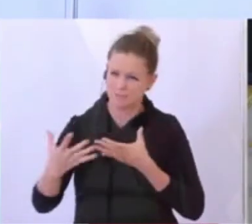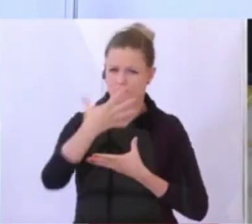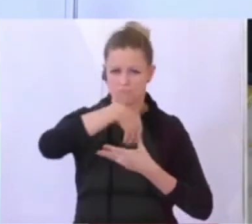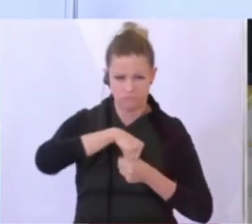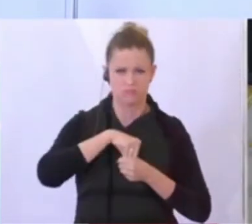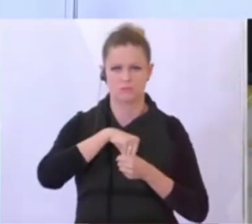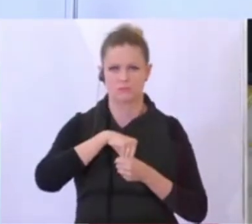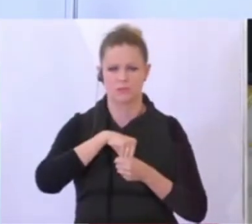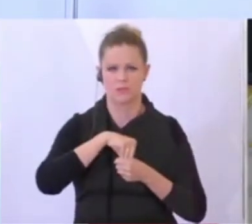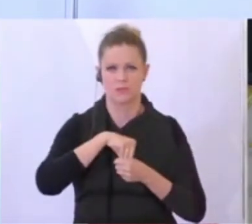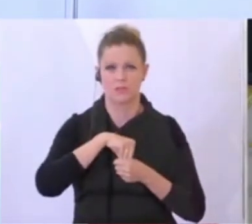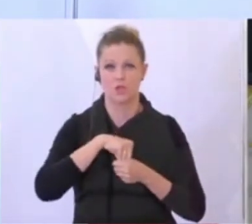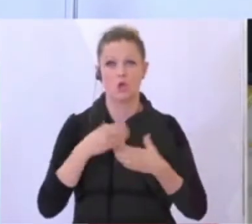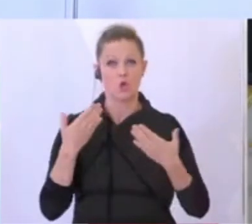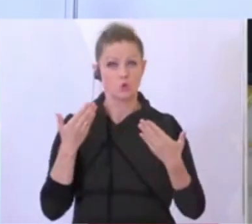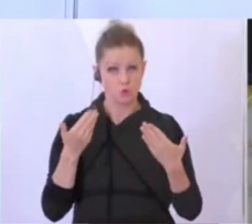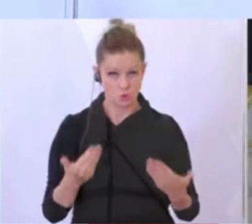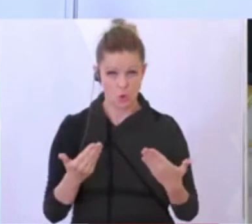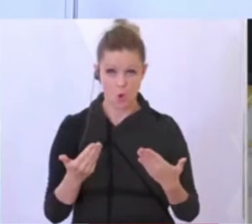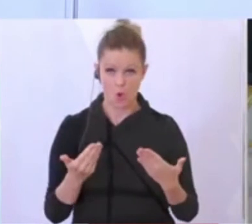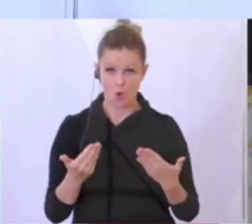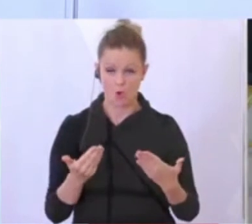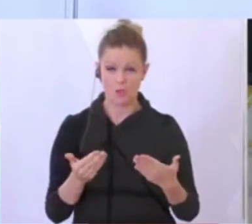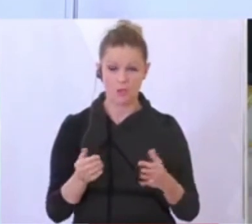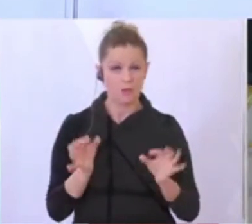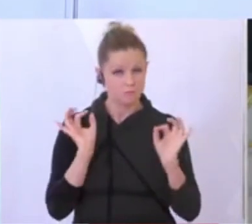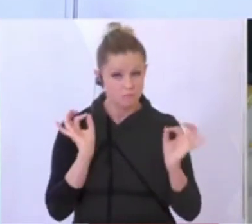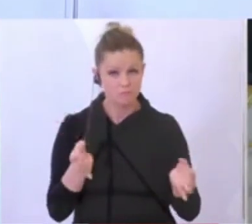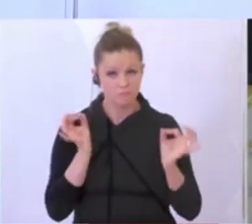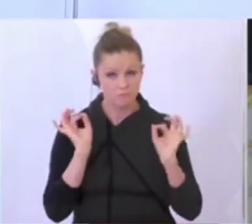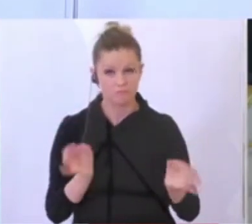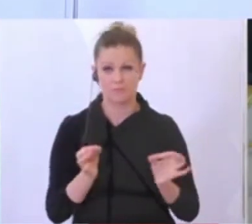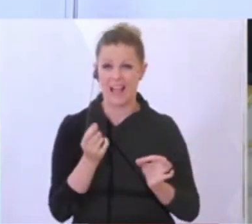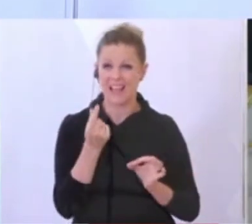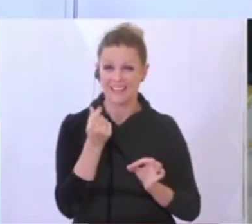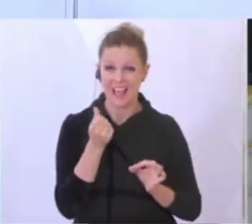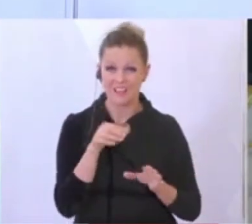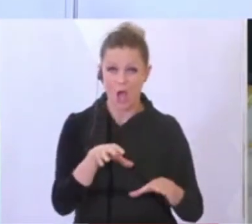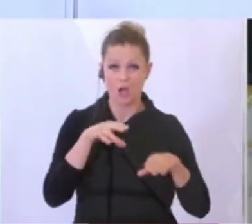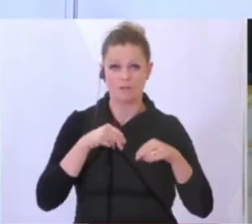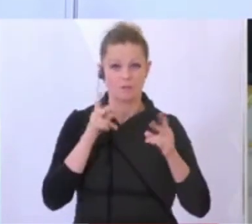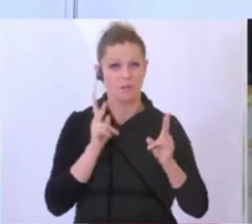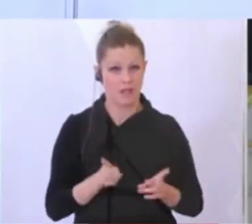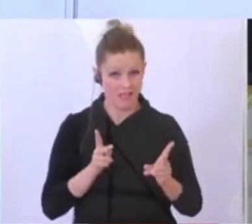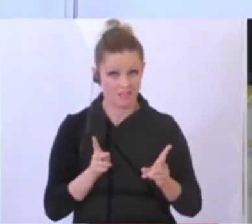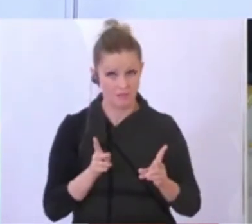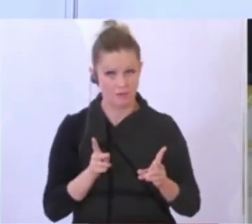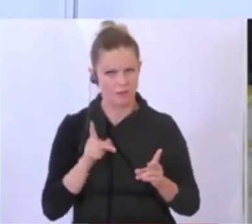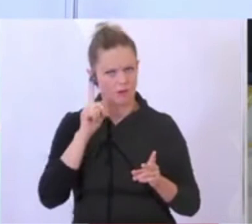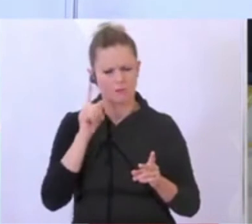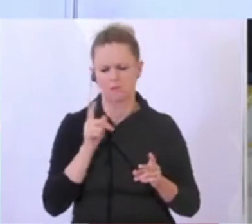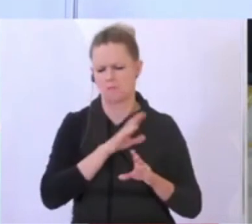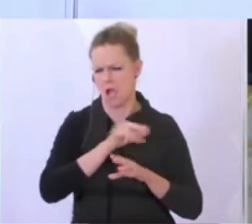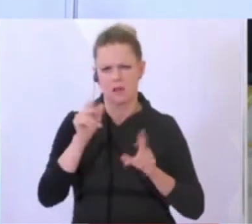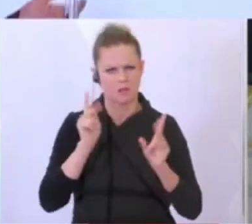zusammengedacht, um derartig günstige Konditionen Geld aufnehmen kann, halte ich das alles für